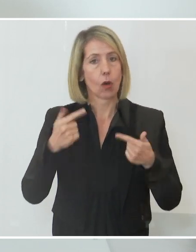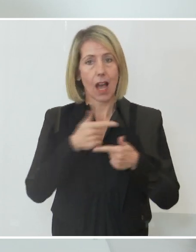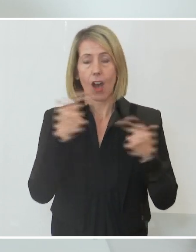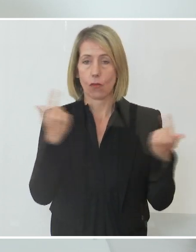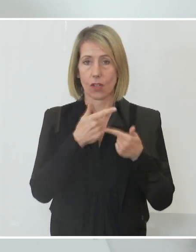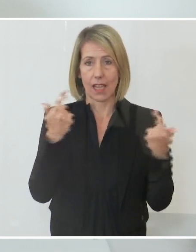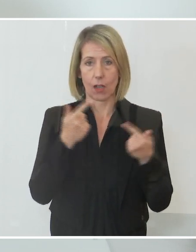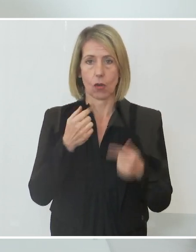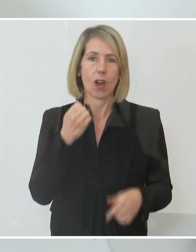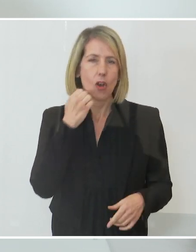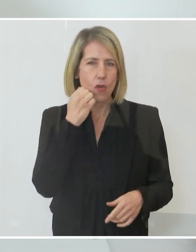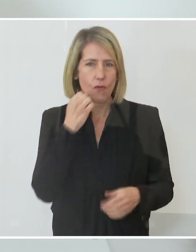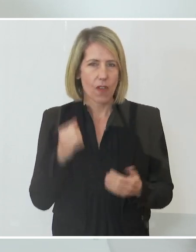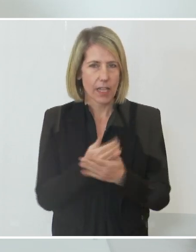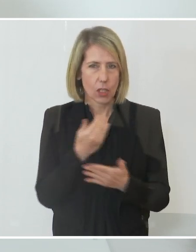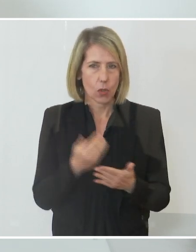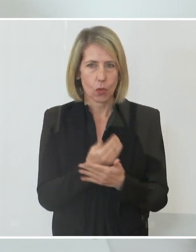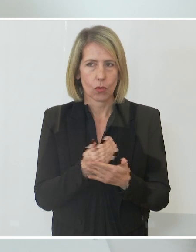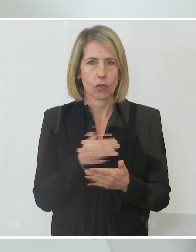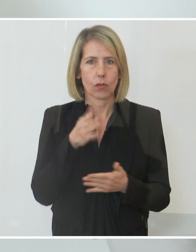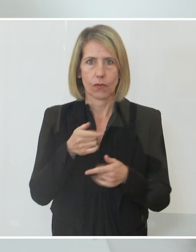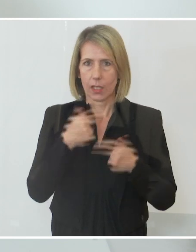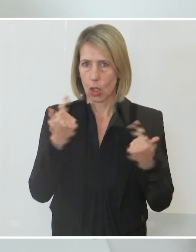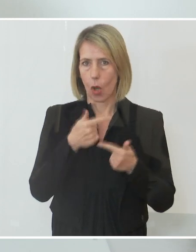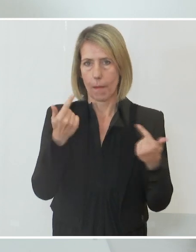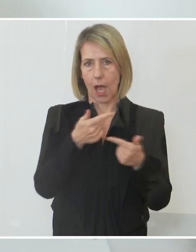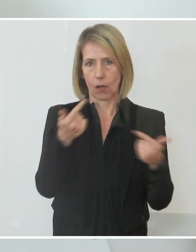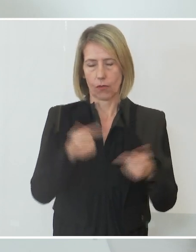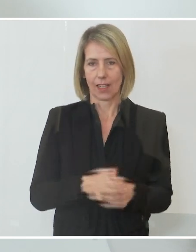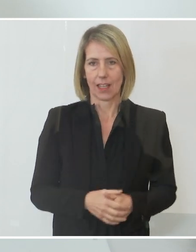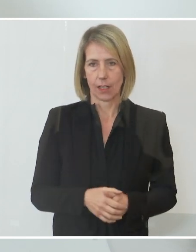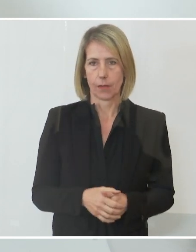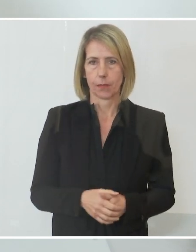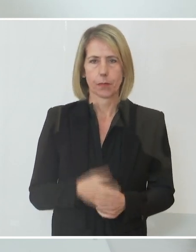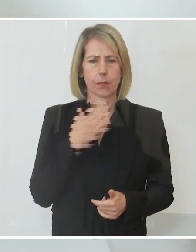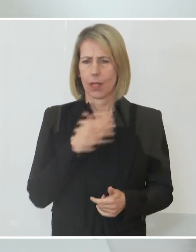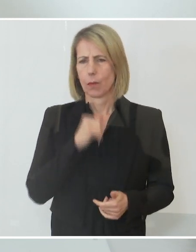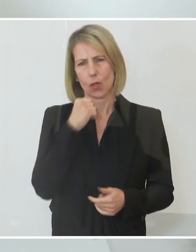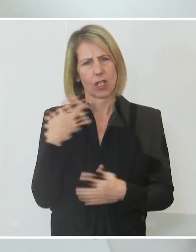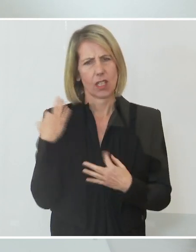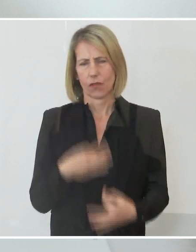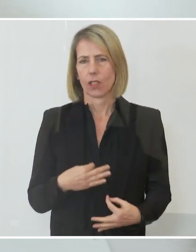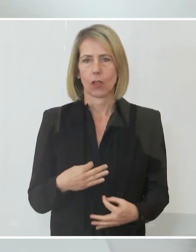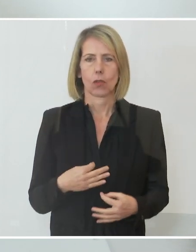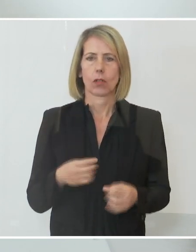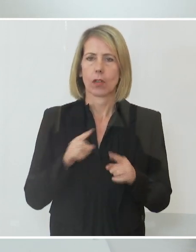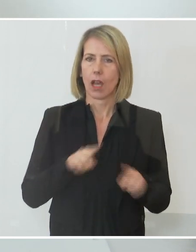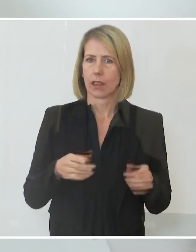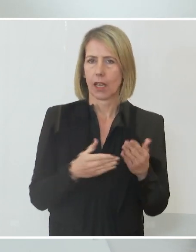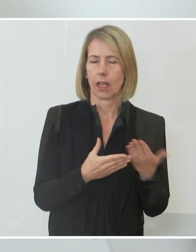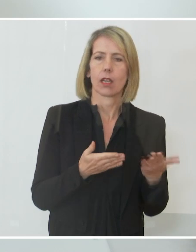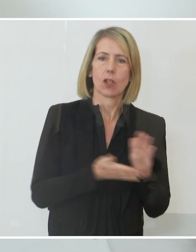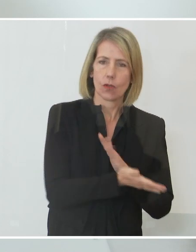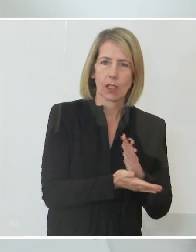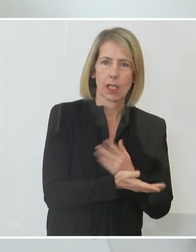Fake News legen. Ganz wichtig. Ich möchte an dieser Stelle nicht wiederholen, was Vertreterinnen und Vertreter der Freiheit